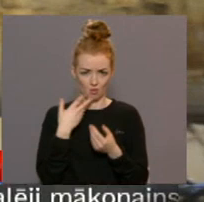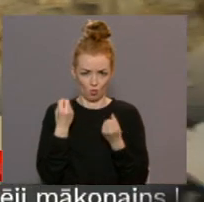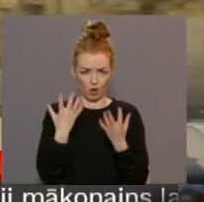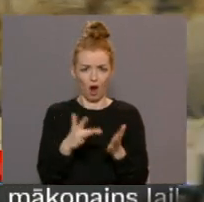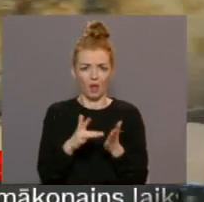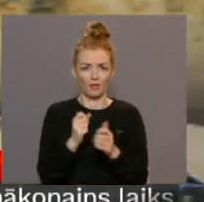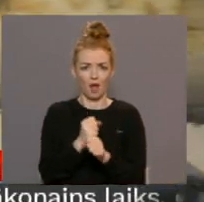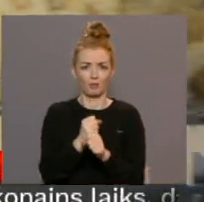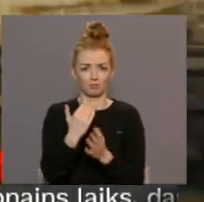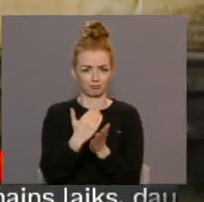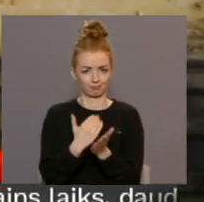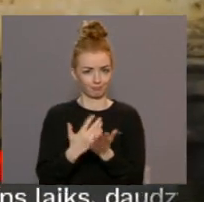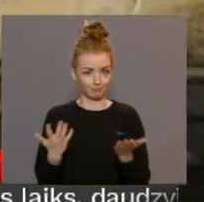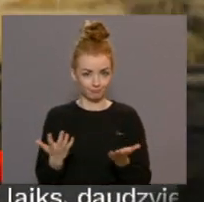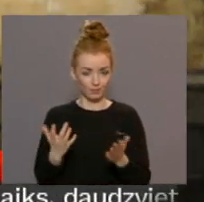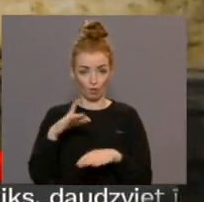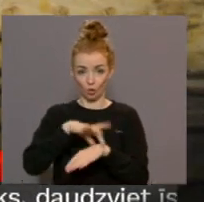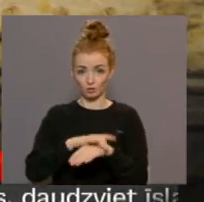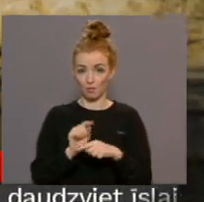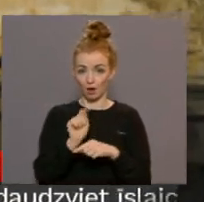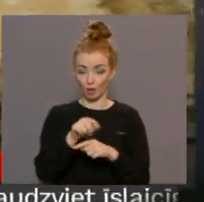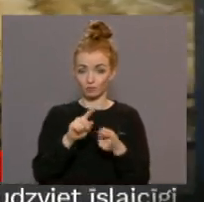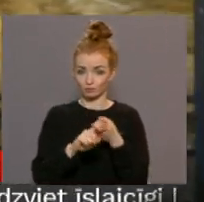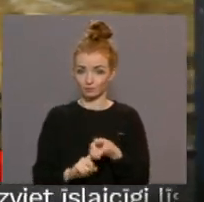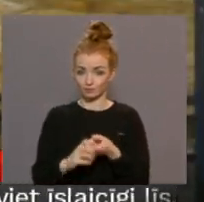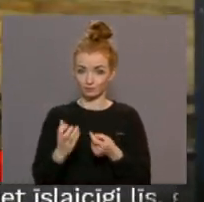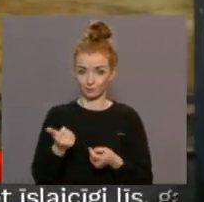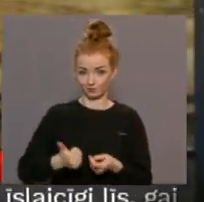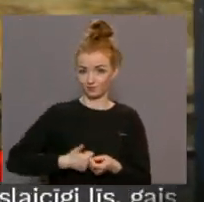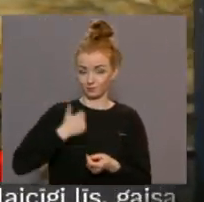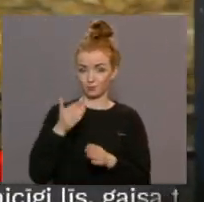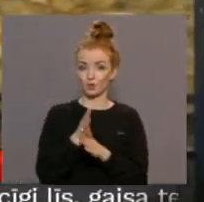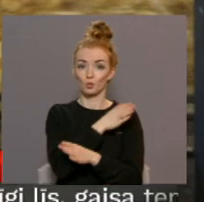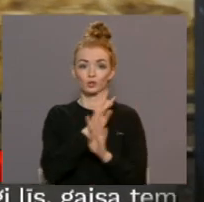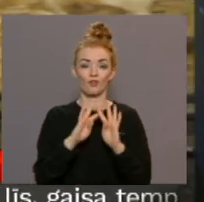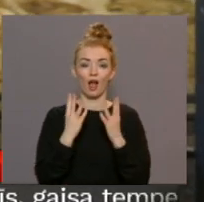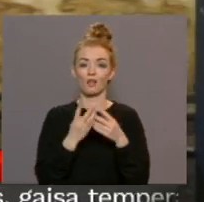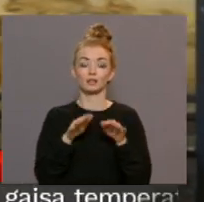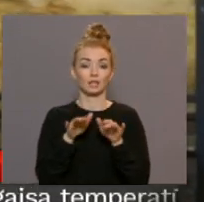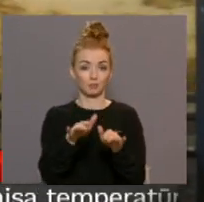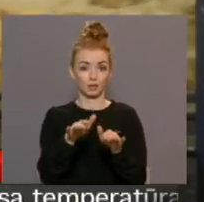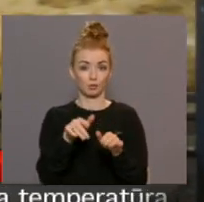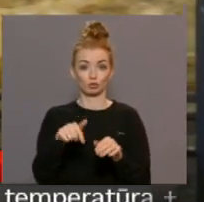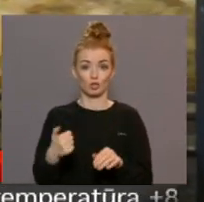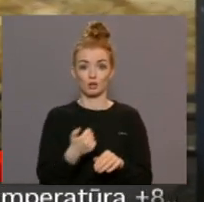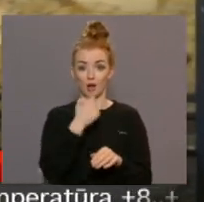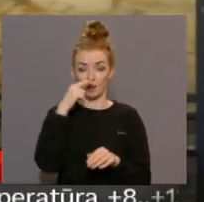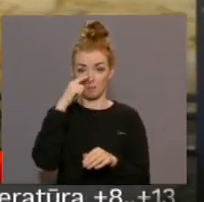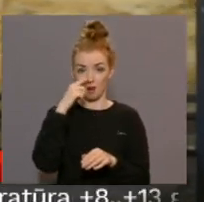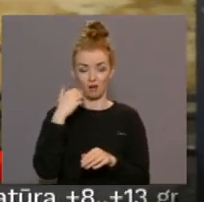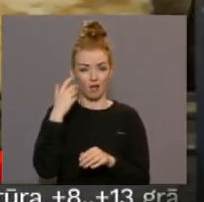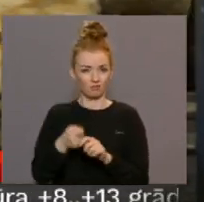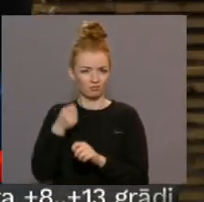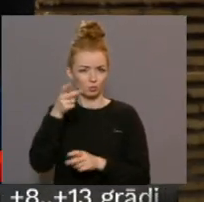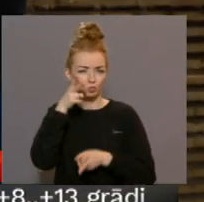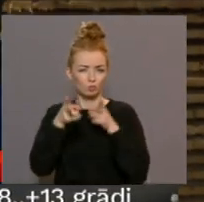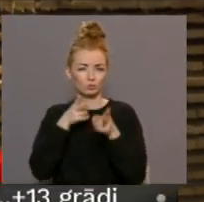pienākumiem. Konstatētie pārkāpumi saistītā ar uzņēmumu iepriekšējās valdes darbību. Šī gada martā, pēc trauksmas cēlējas niektajām